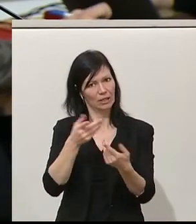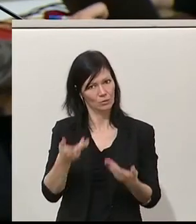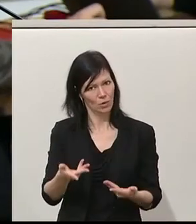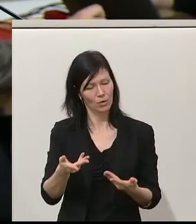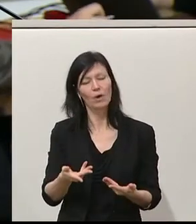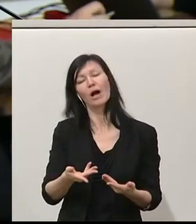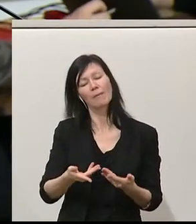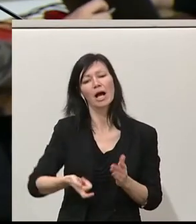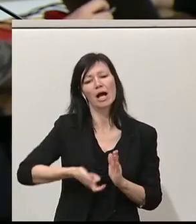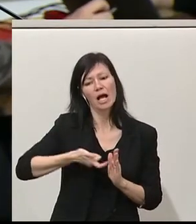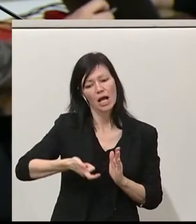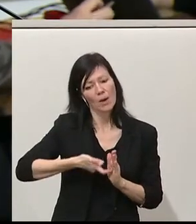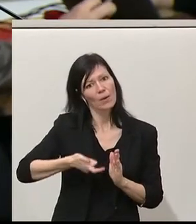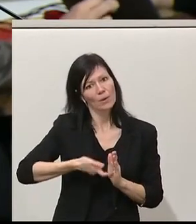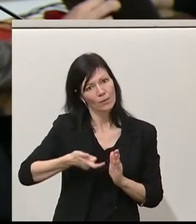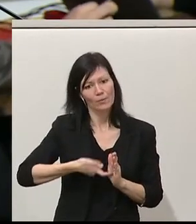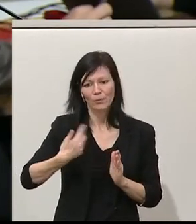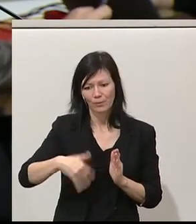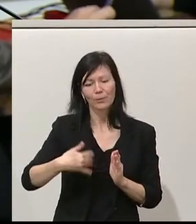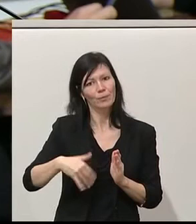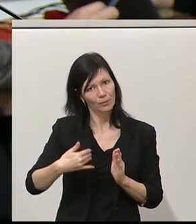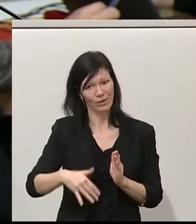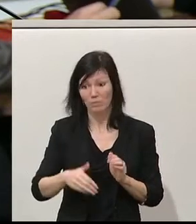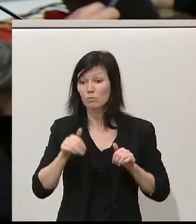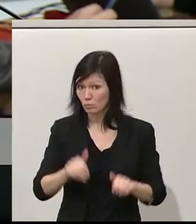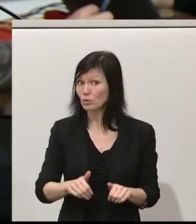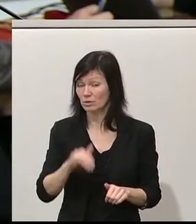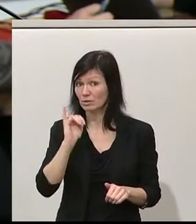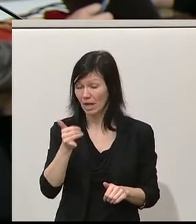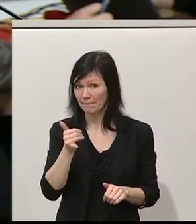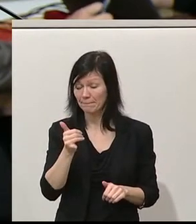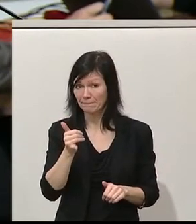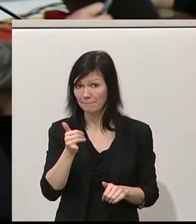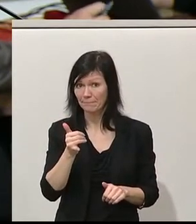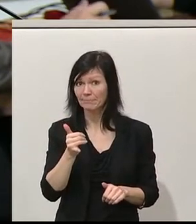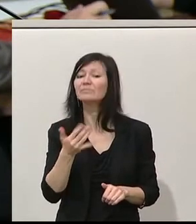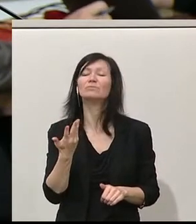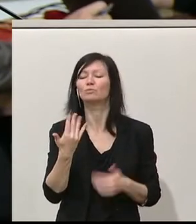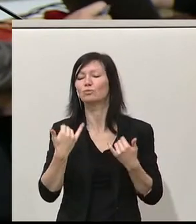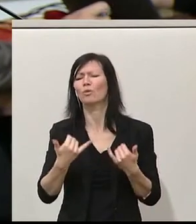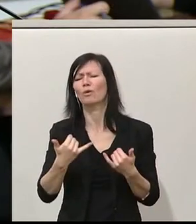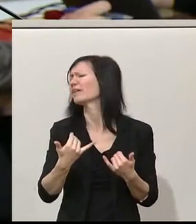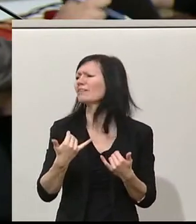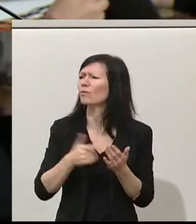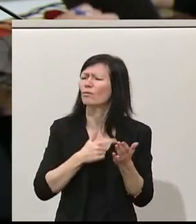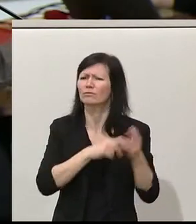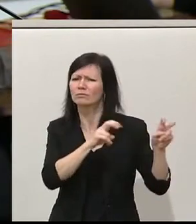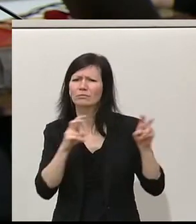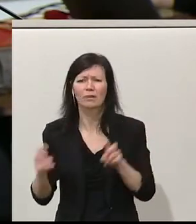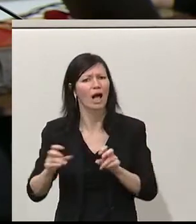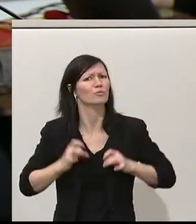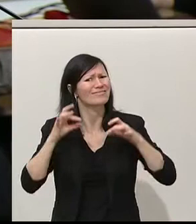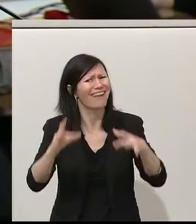Herausforderung, die aber der historischen Verantwortung, vor der wir stehen, glaube ich, angemessen ist. Es wurde heute schon vielfach zitiert, in Australien brennt ein